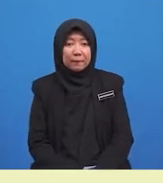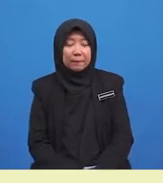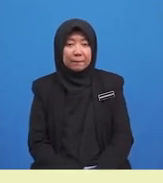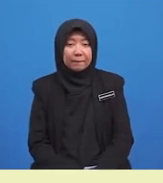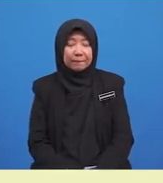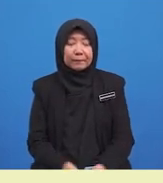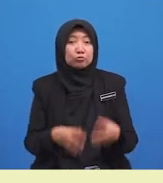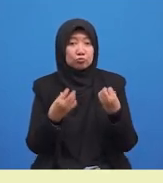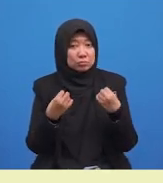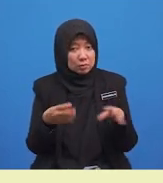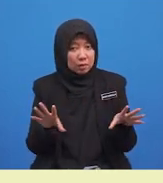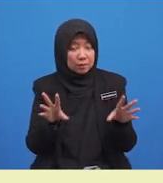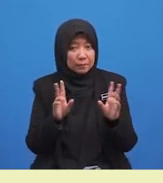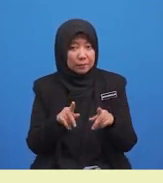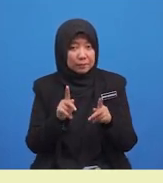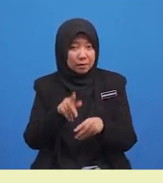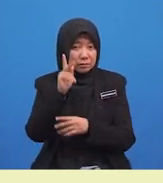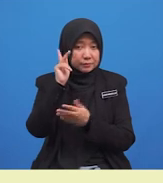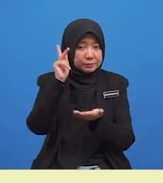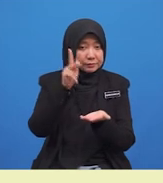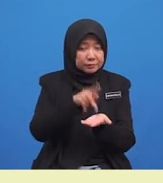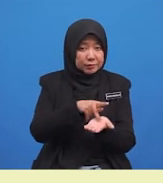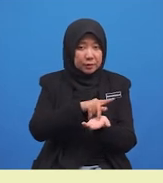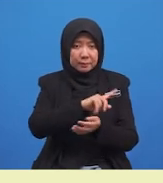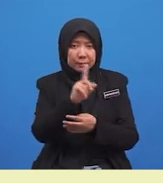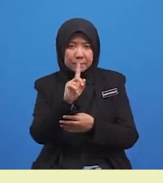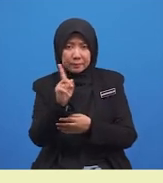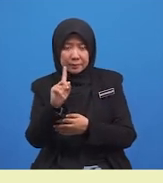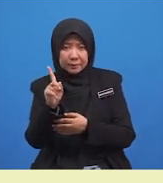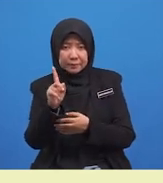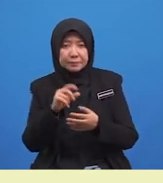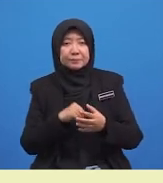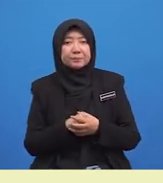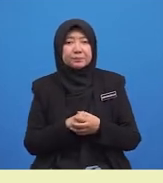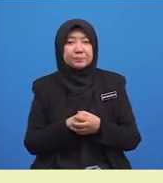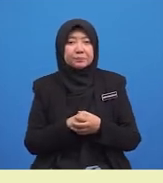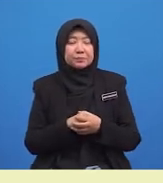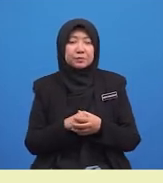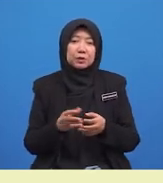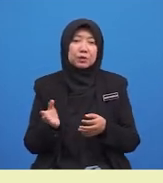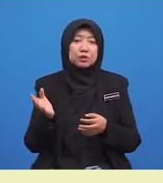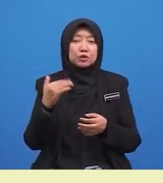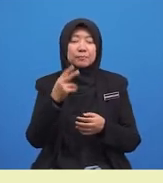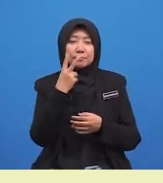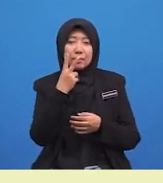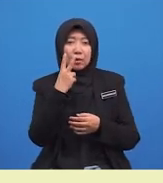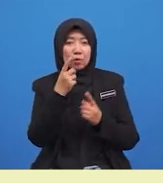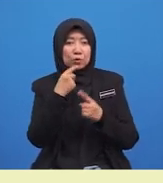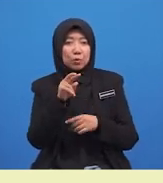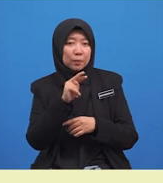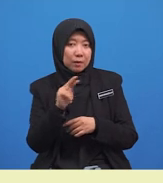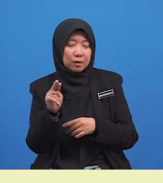Sudahkah kamu mengenal pasti subjek dan predikat ayat-ayat tadi? Ayo, kita semak sama-sama.